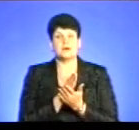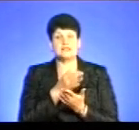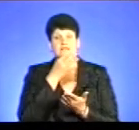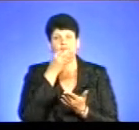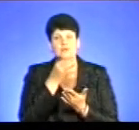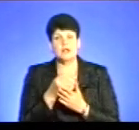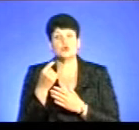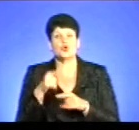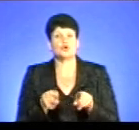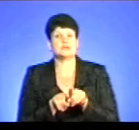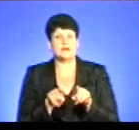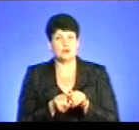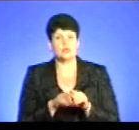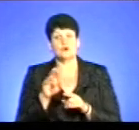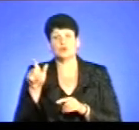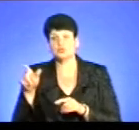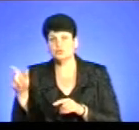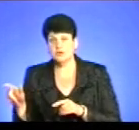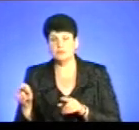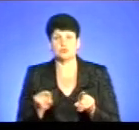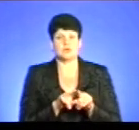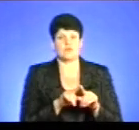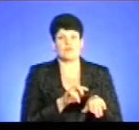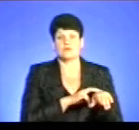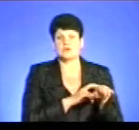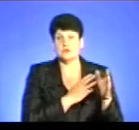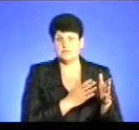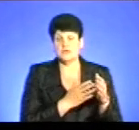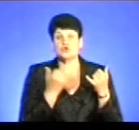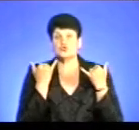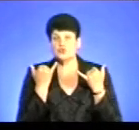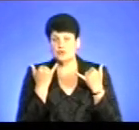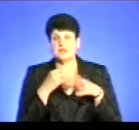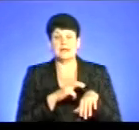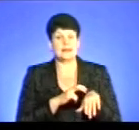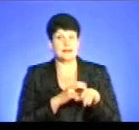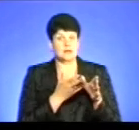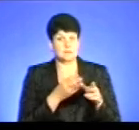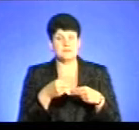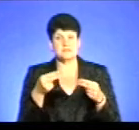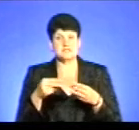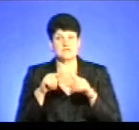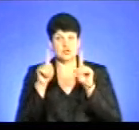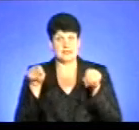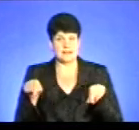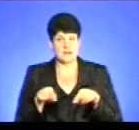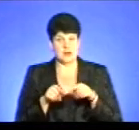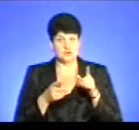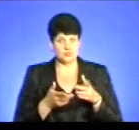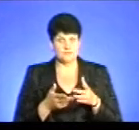одинаково, як пацієнта, і лікаря. Тому що сьогодні лікар, підписавши декларацію, він